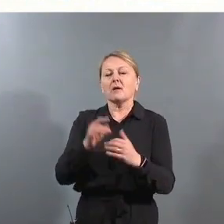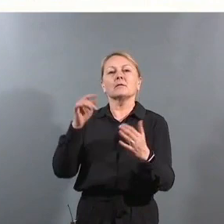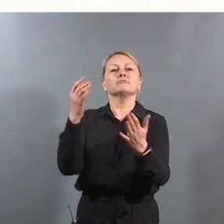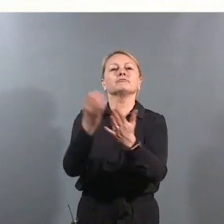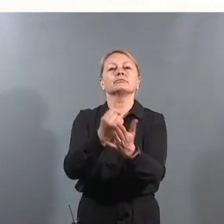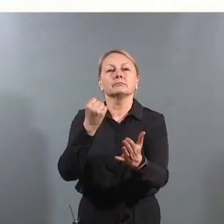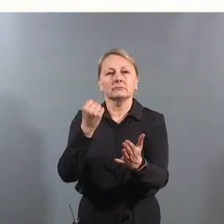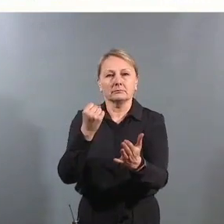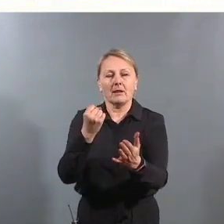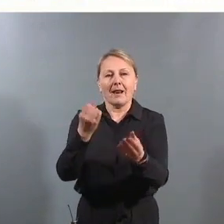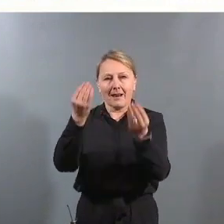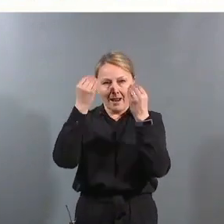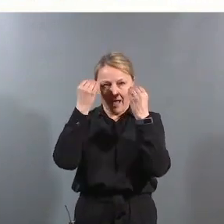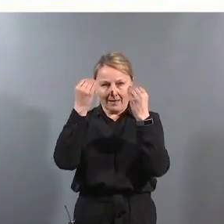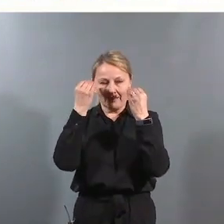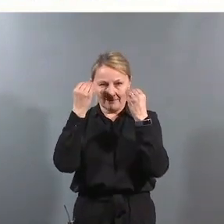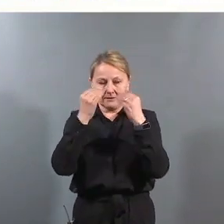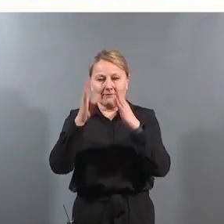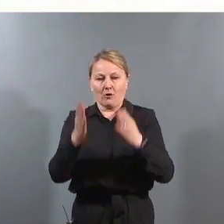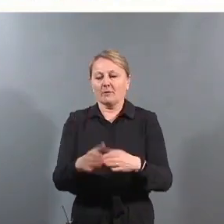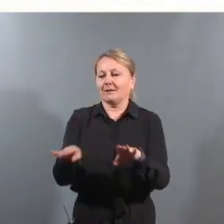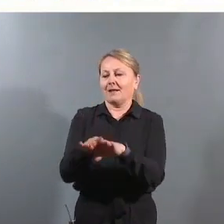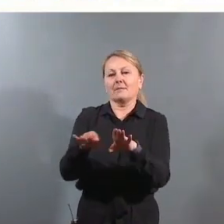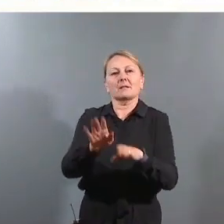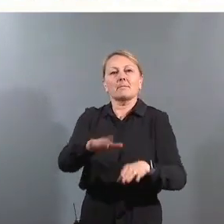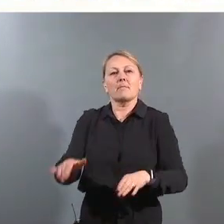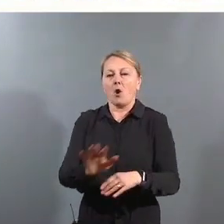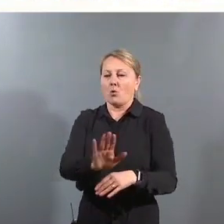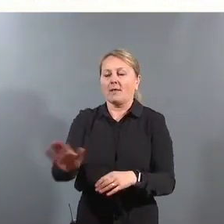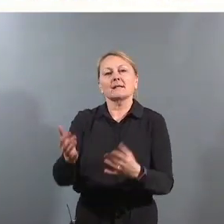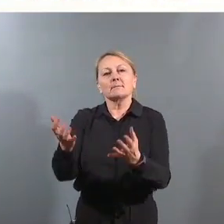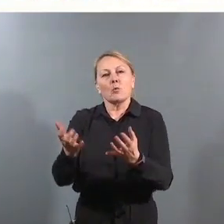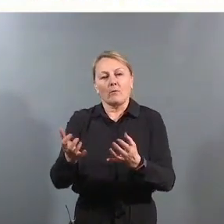læringsformer som er tilpasset barn og deres behov.